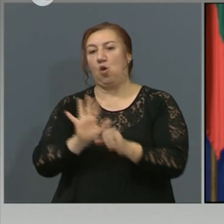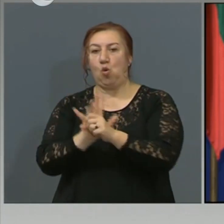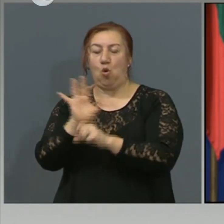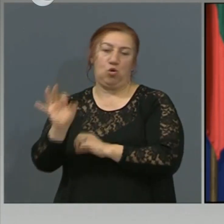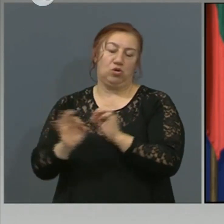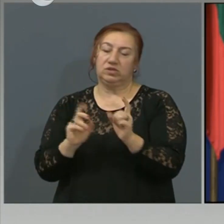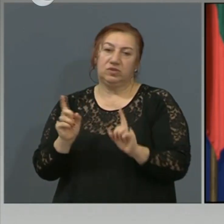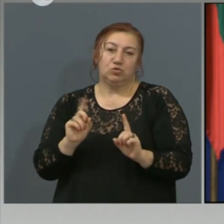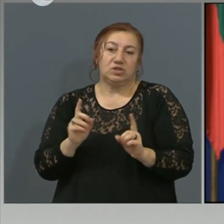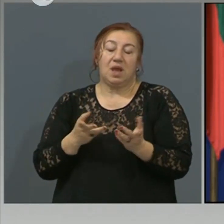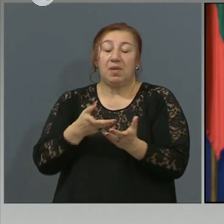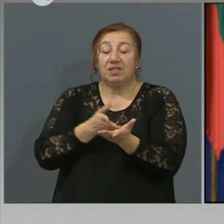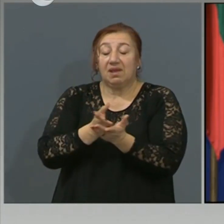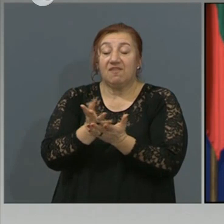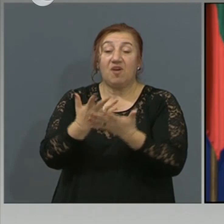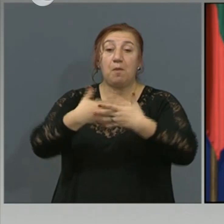е носително такъв вирус.